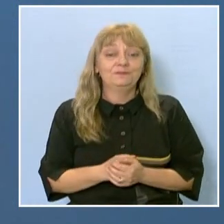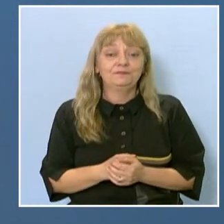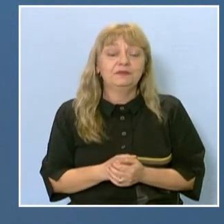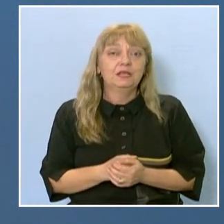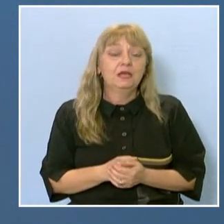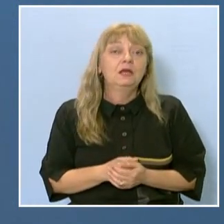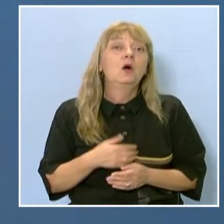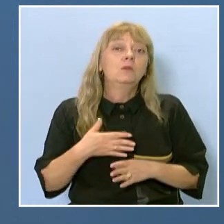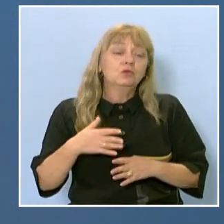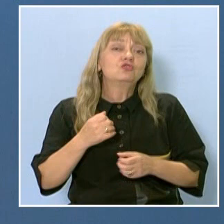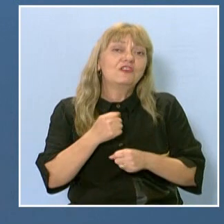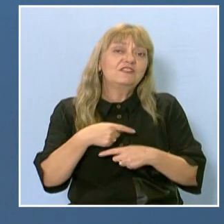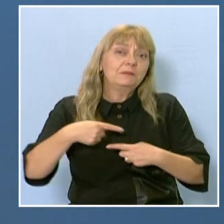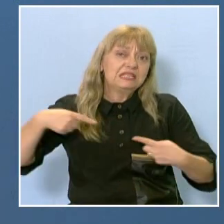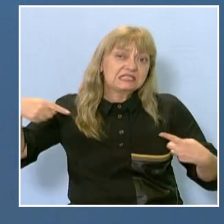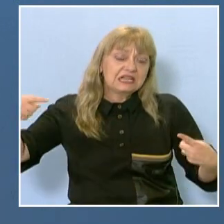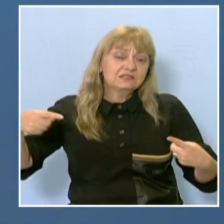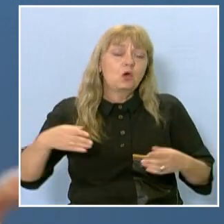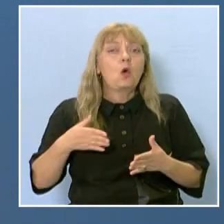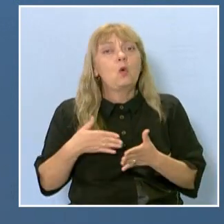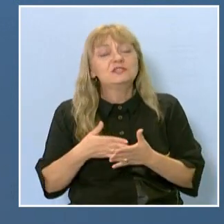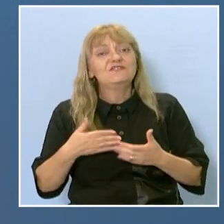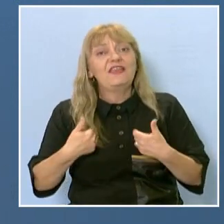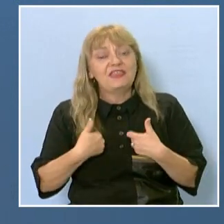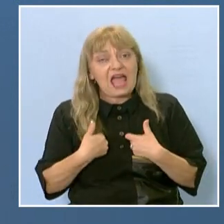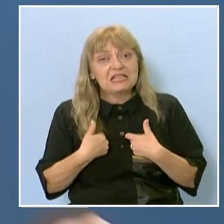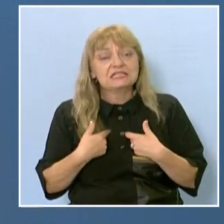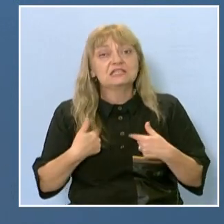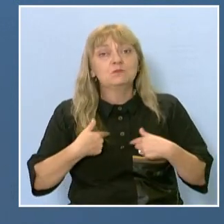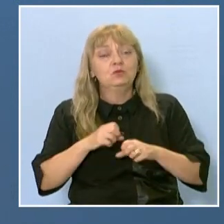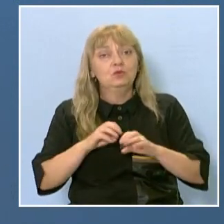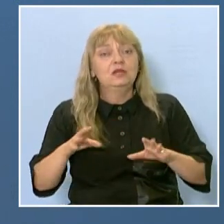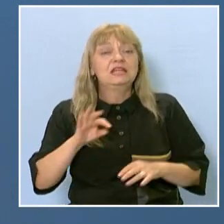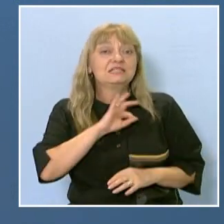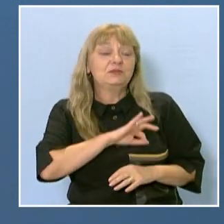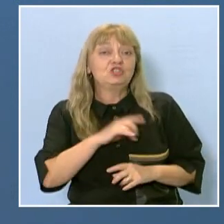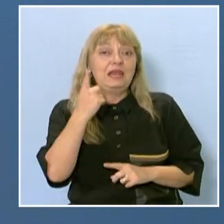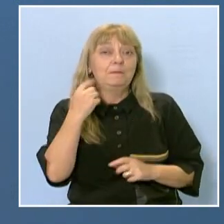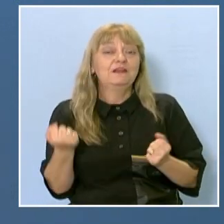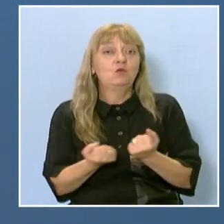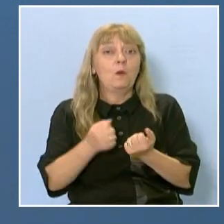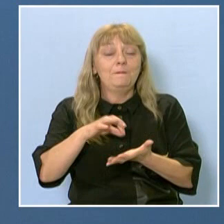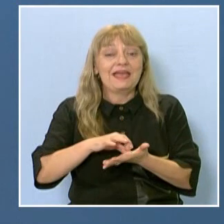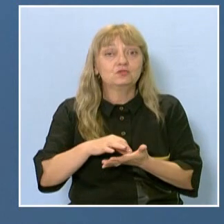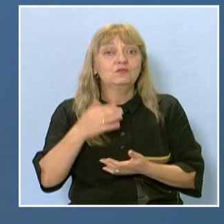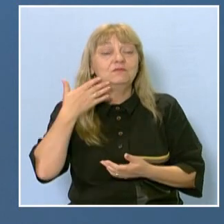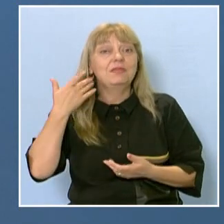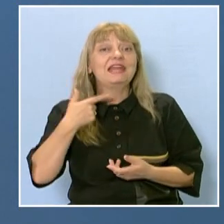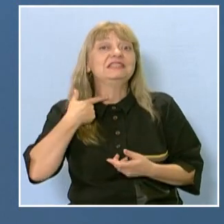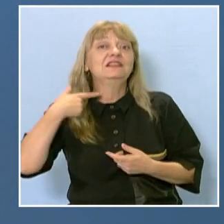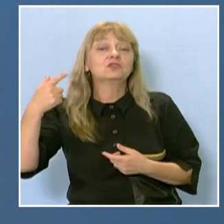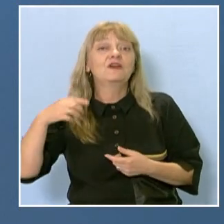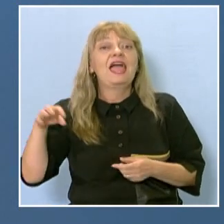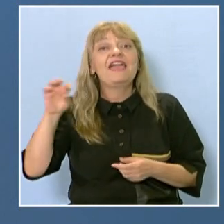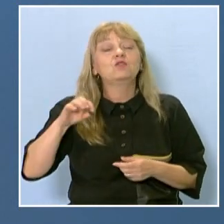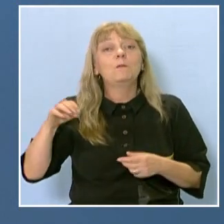Иначе продължаваме да се развиваме, освен, че аз с рубриката ми спечелих първо място в Млади голосове в Европейската